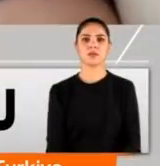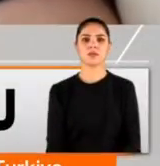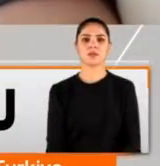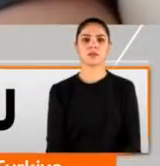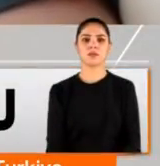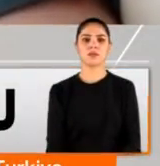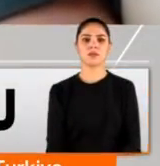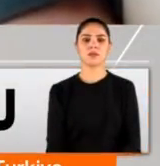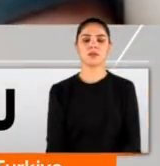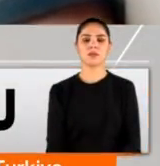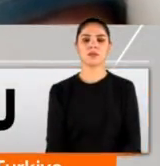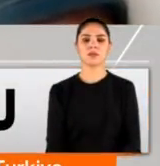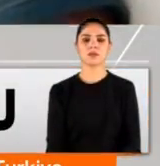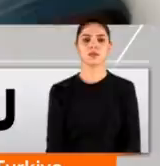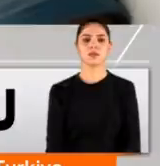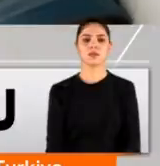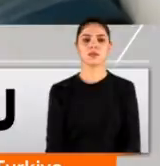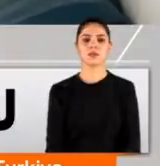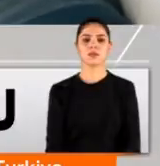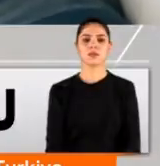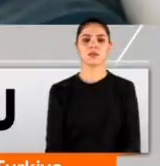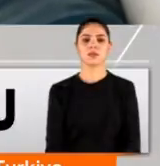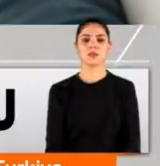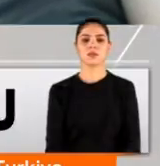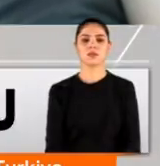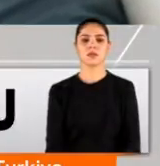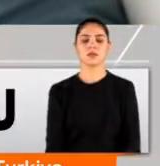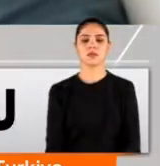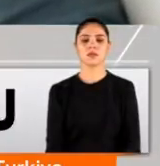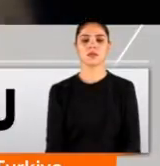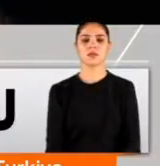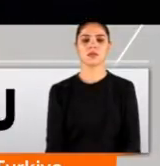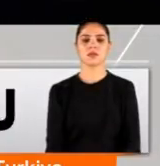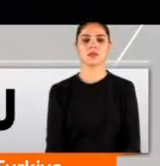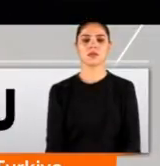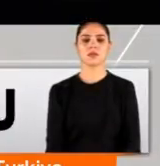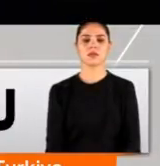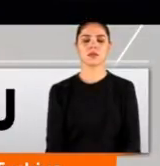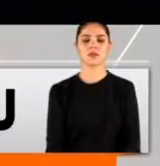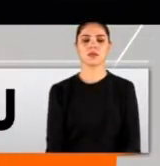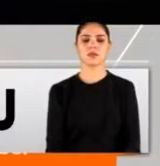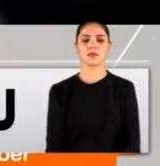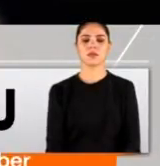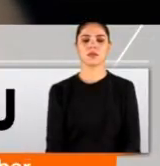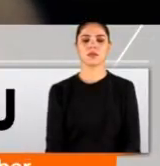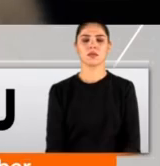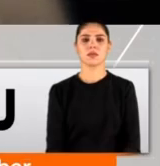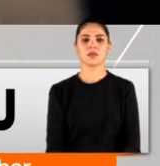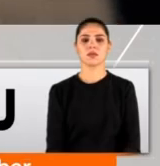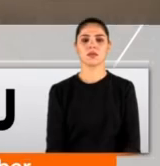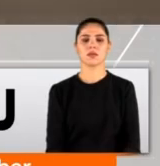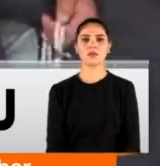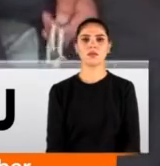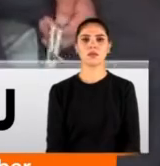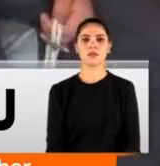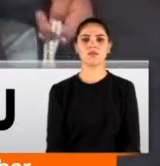Ayrılırsan seni öldürürüm diyordu. Maket bıçağına direkt baktım boynuma sürecek, elini tuttum ben. Sol tarafımdan aşağı doğru iyice çekti. Kanlar